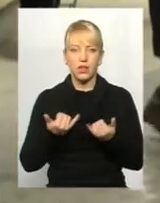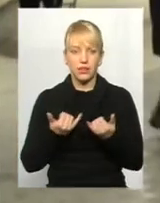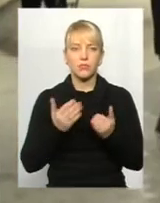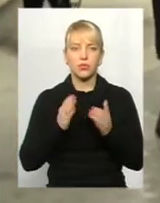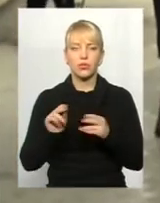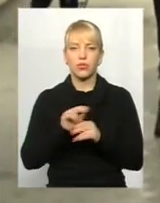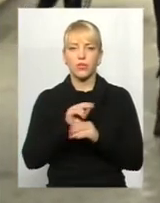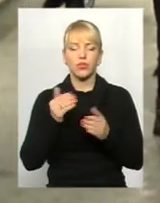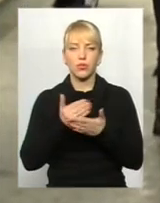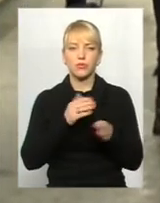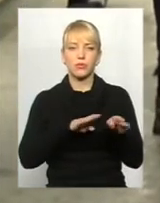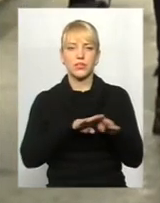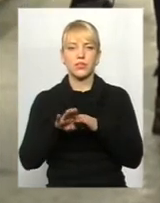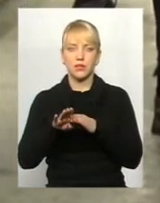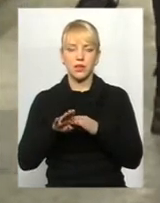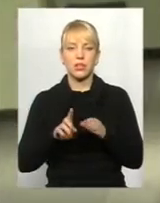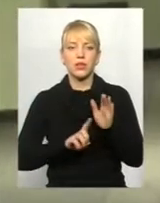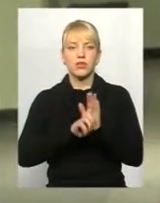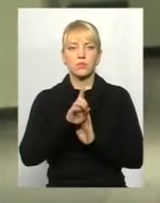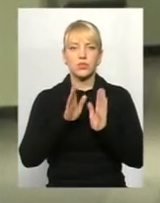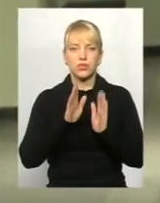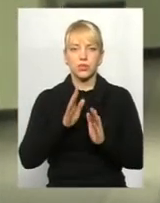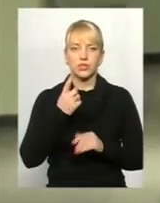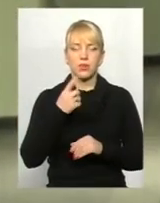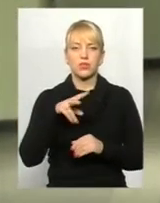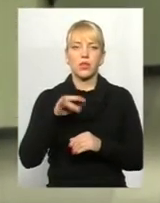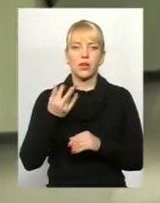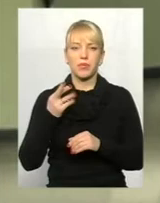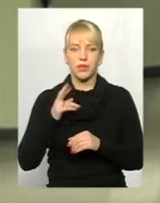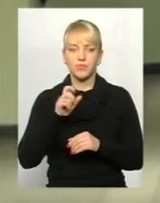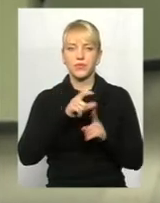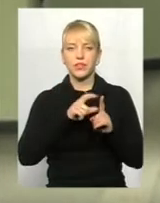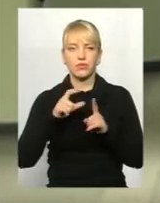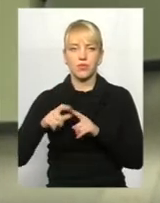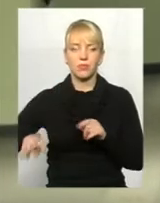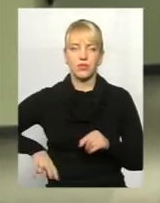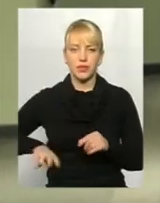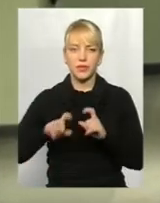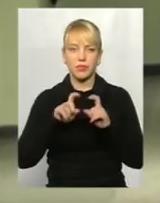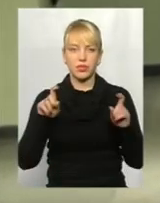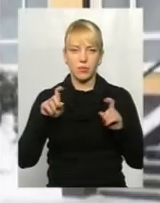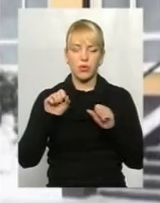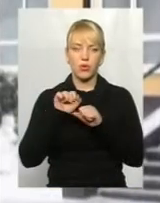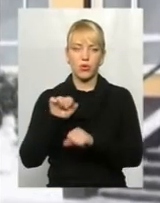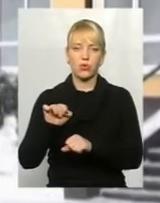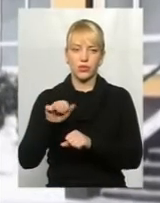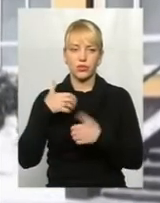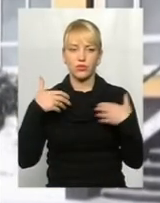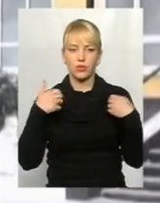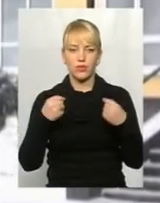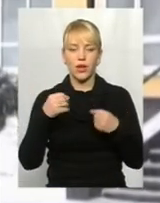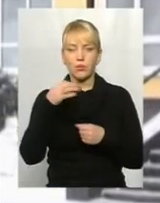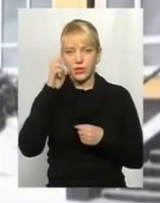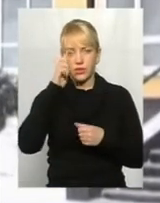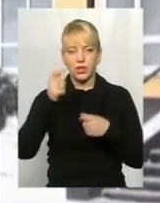новими стандартами розпочнуть лише з 1 липня. За словами директора Департаменту охорони здоров'я